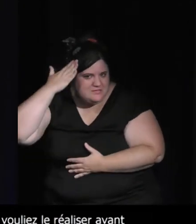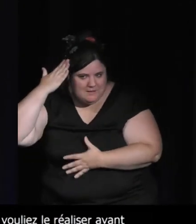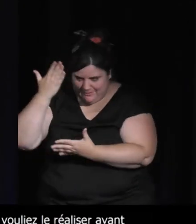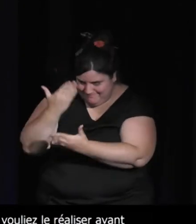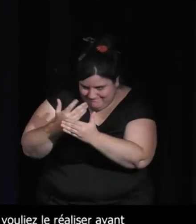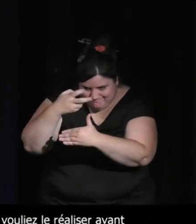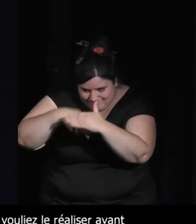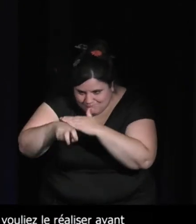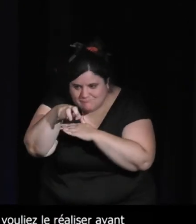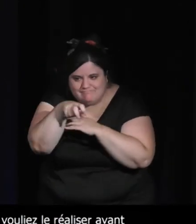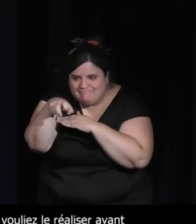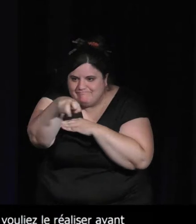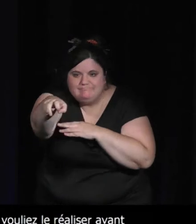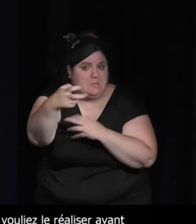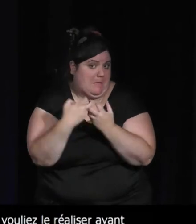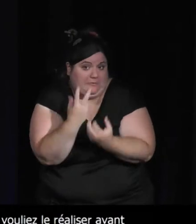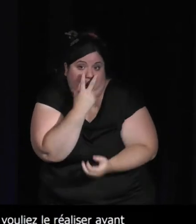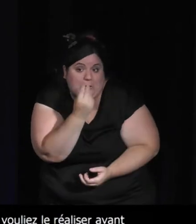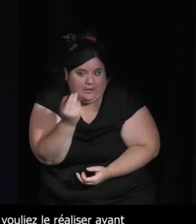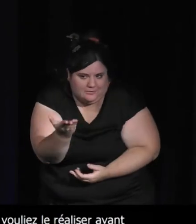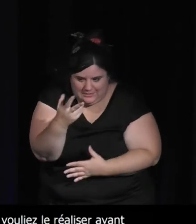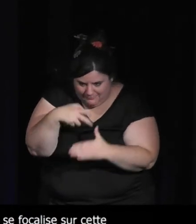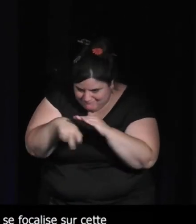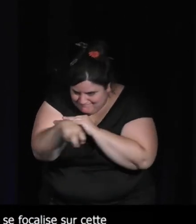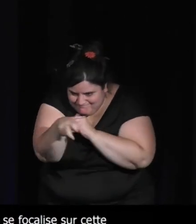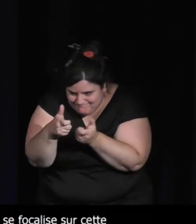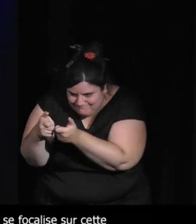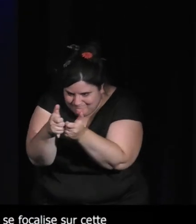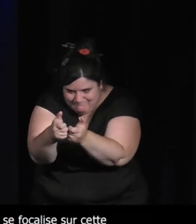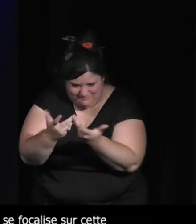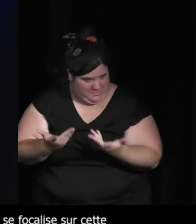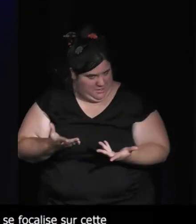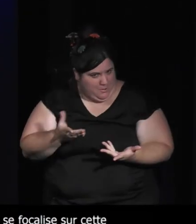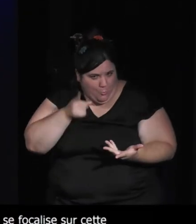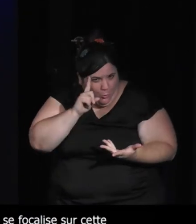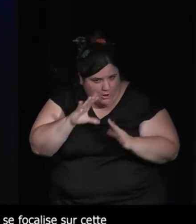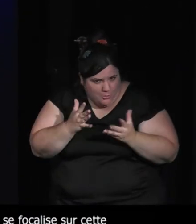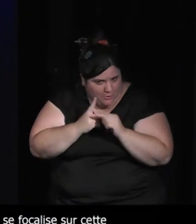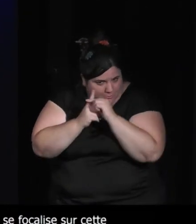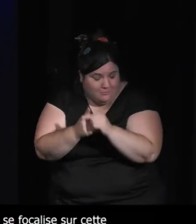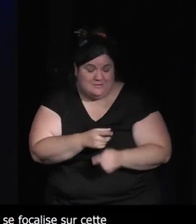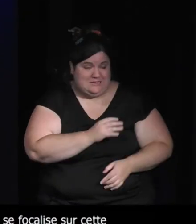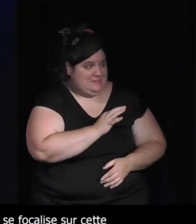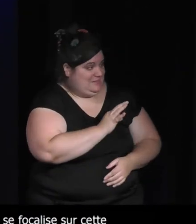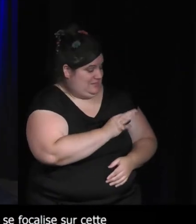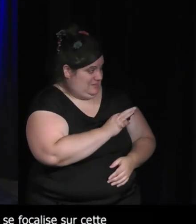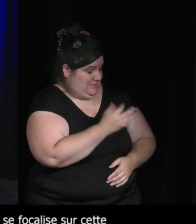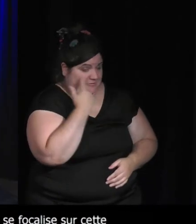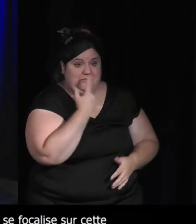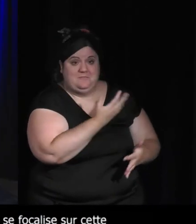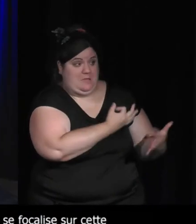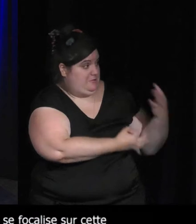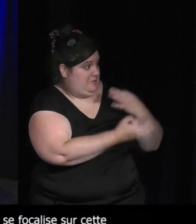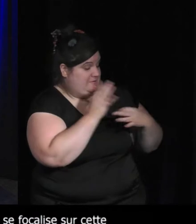particulier un renard en l'occurrence ouais ça rejoint sûrement ce que tu as dit parce que